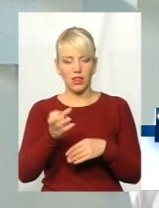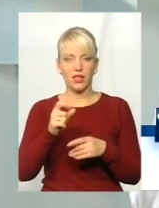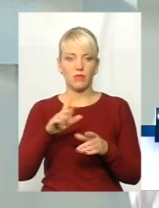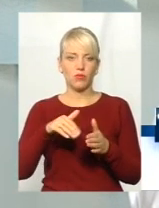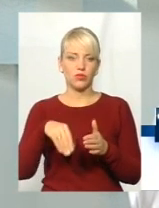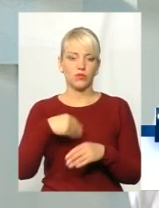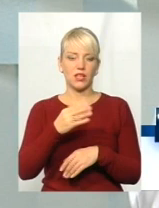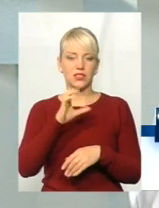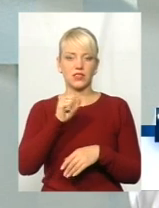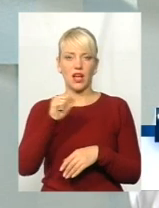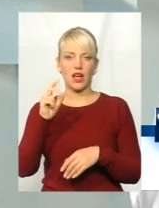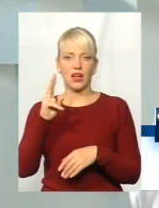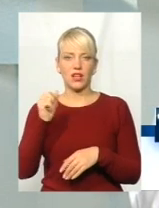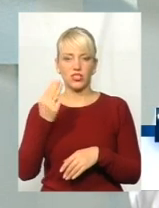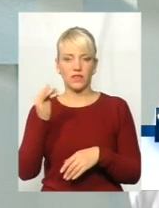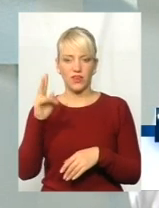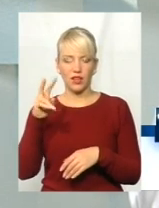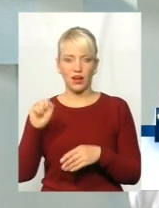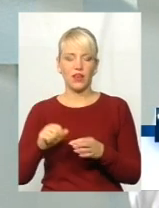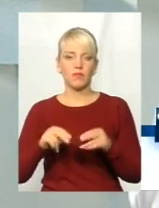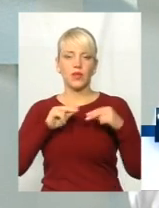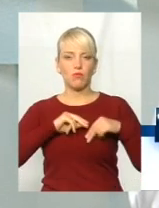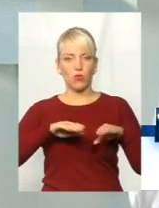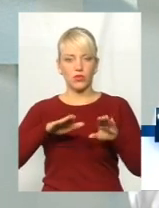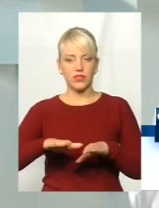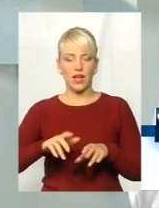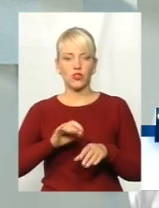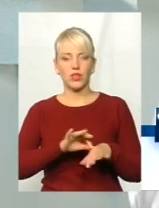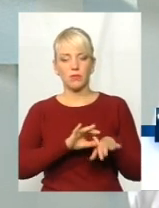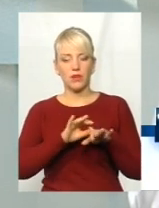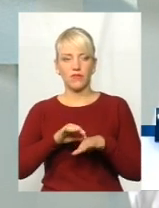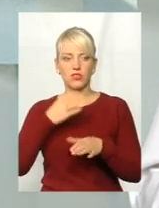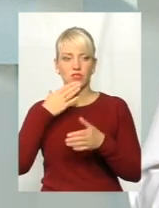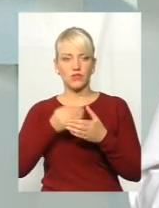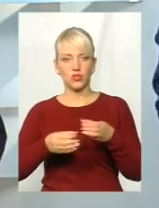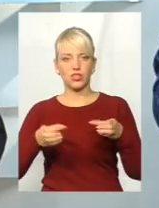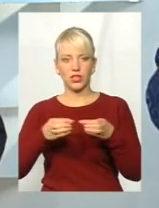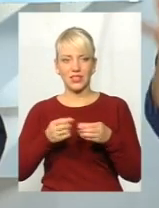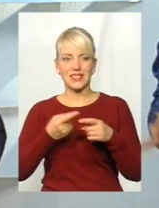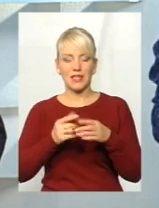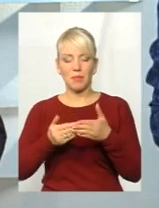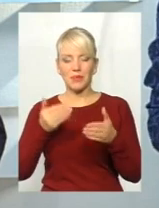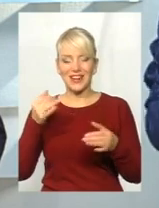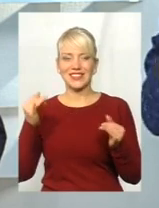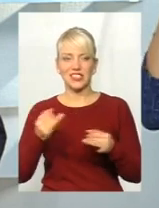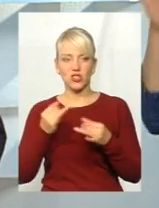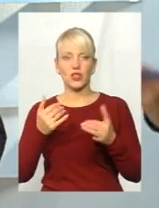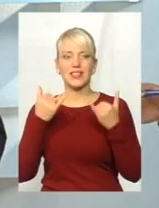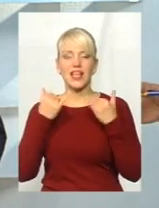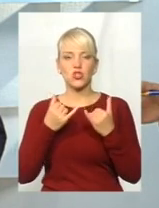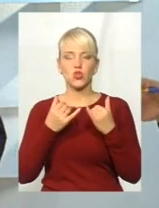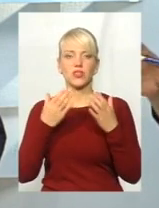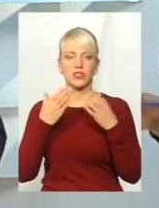Саакашвілі посаду, він привів за собою цілу низку, як виявилося. Власне, це передісторія. На сьогоднішній день